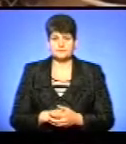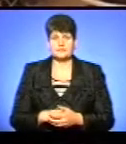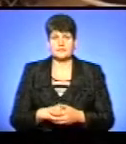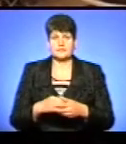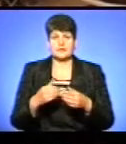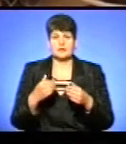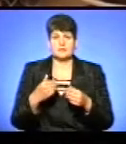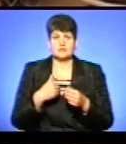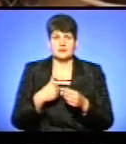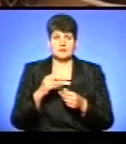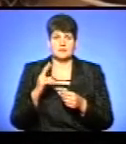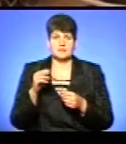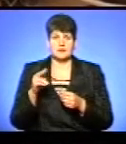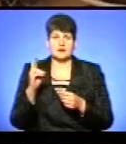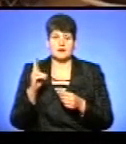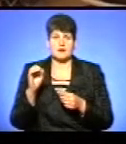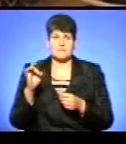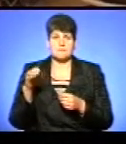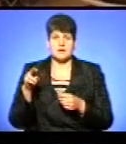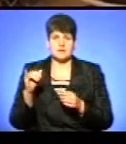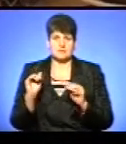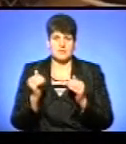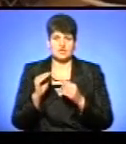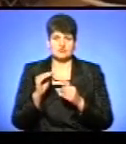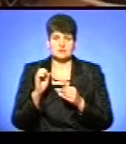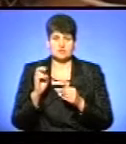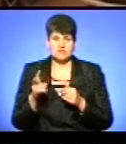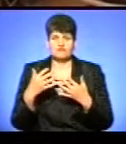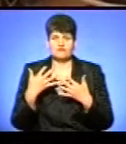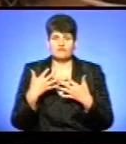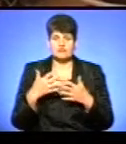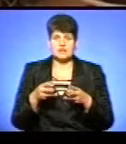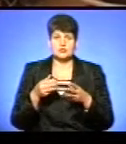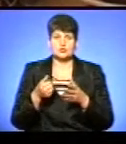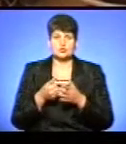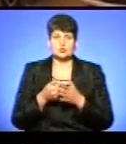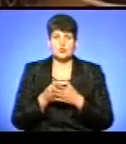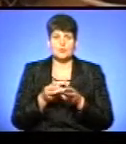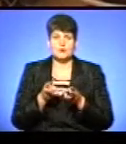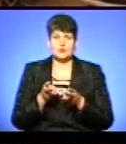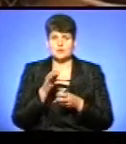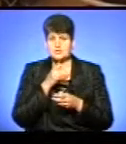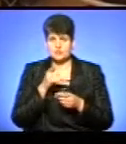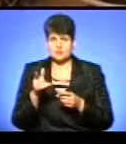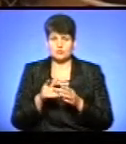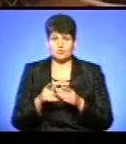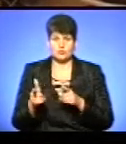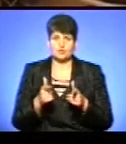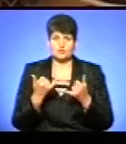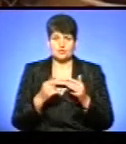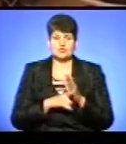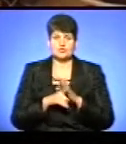«Карпати», невеличкий жек, вже до пального сезону готові. «Ми сьогодні запускаємо,